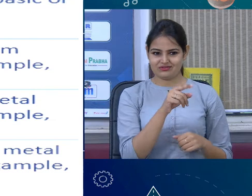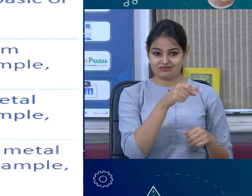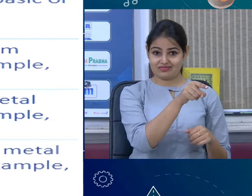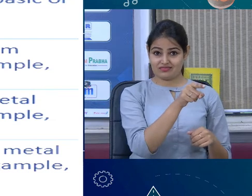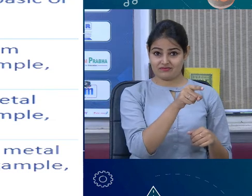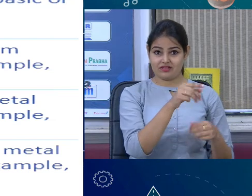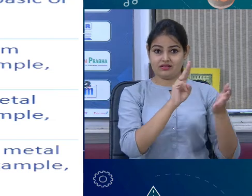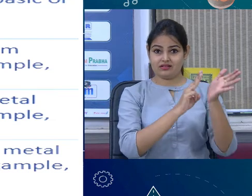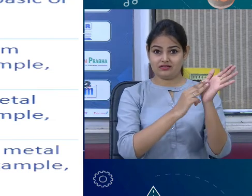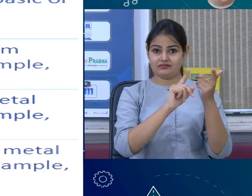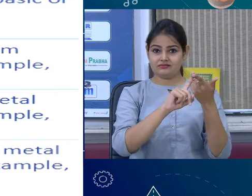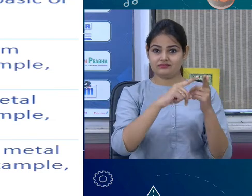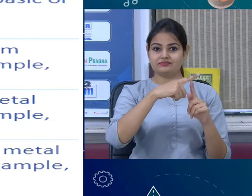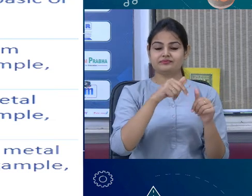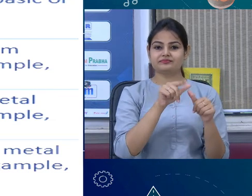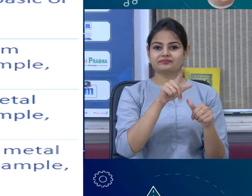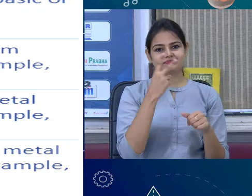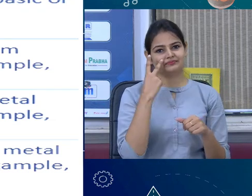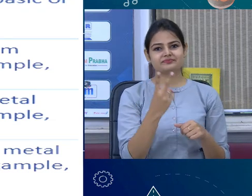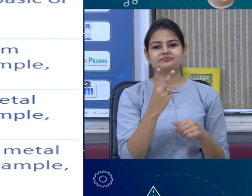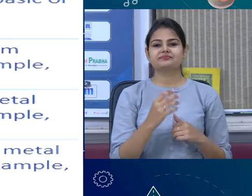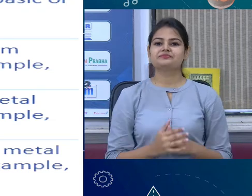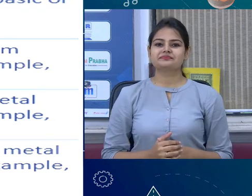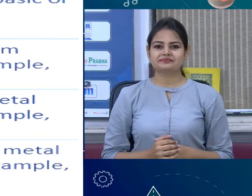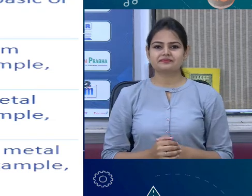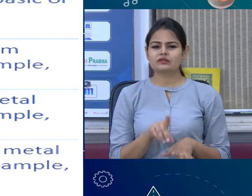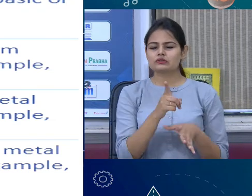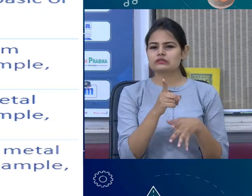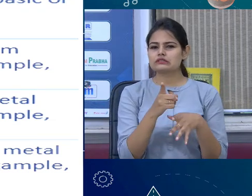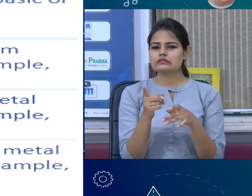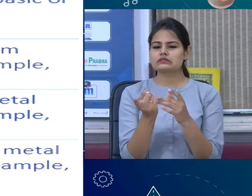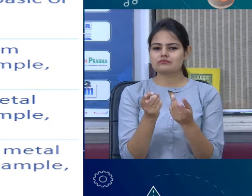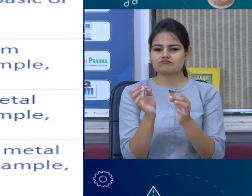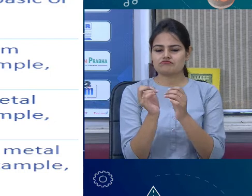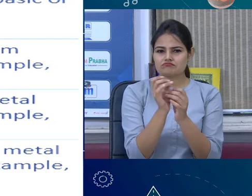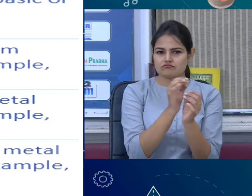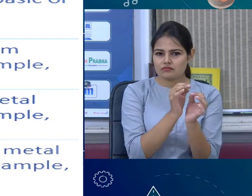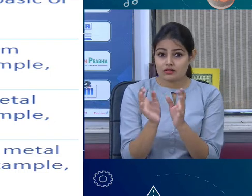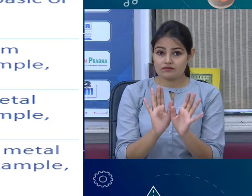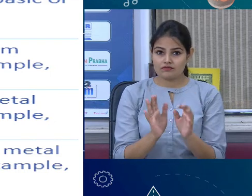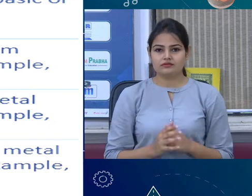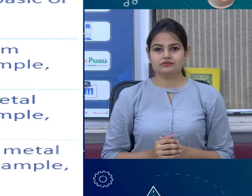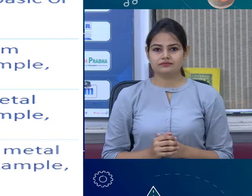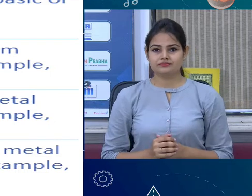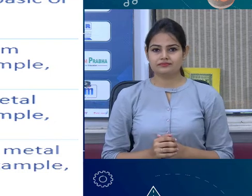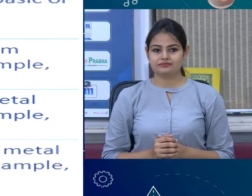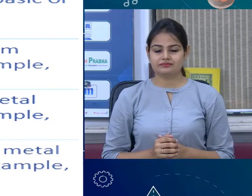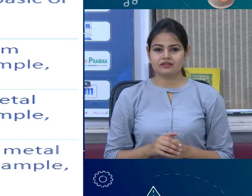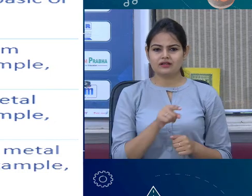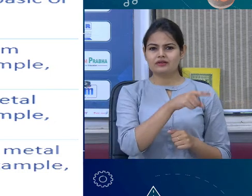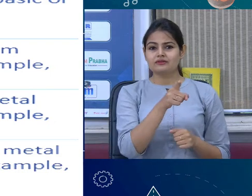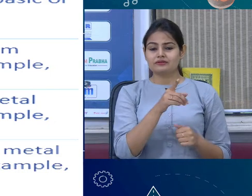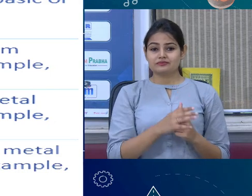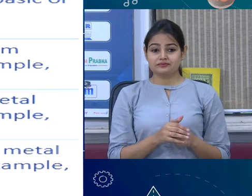थोरा सा chemical तो बहुत आसाइसे हम समझभाएंगे. Metals जो है वो oxygen के साथ, क्योंकि